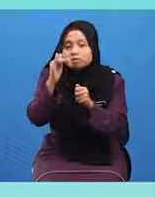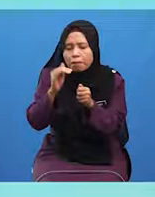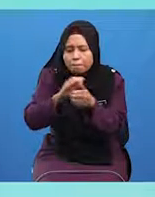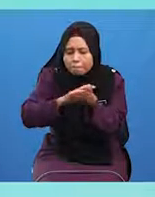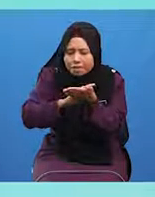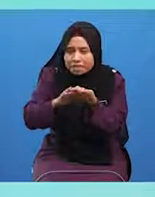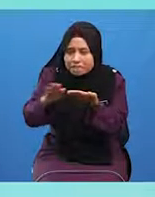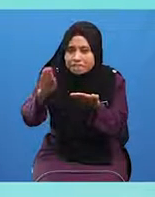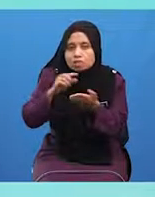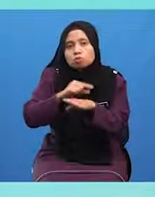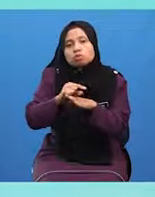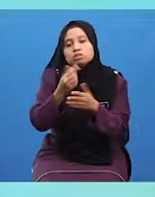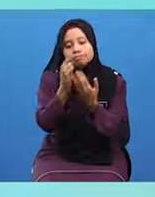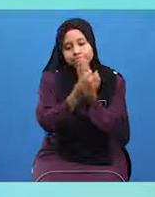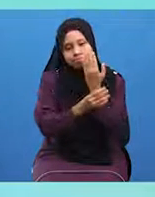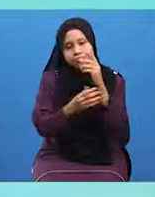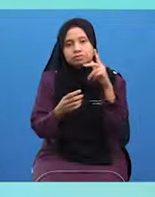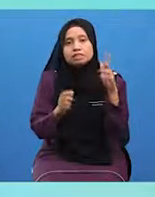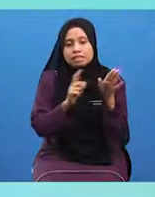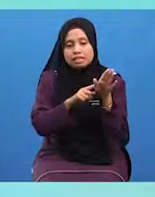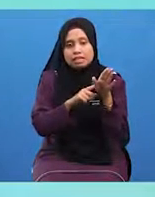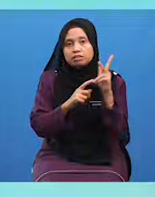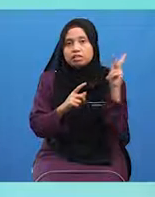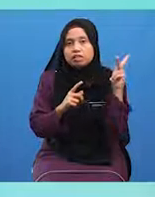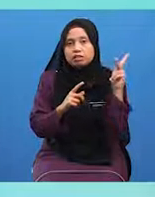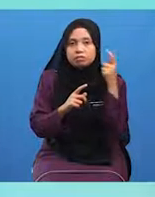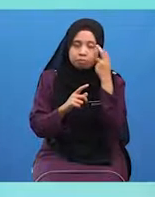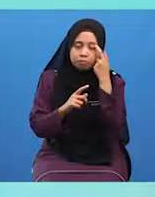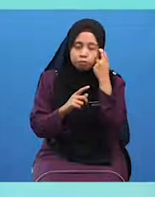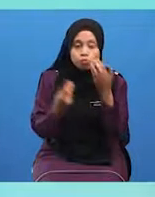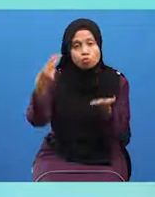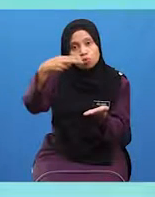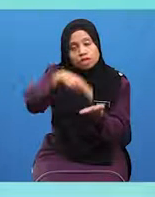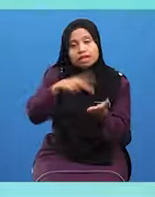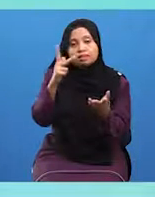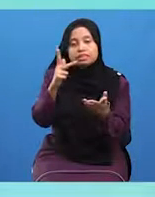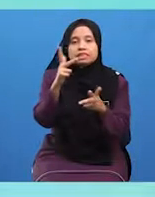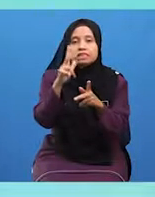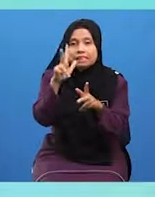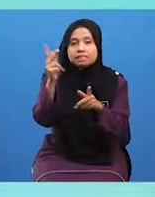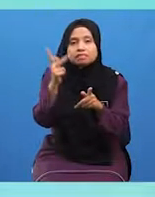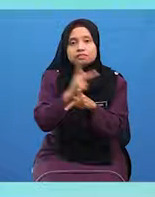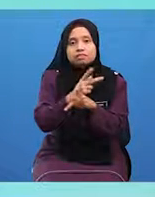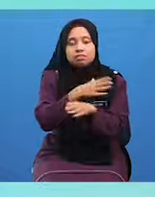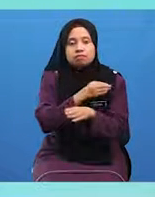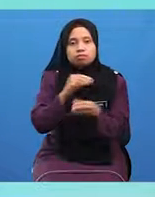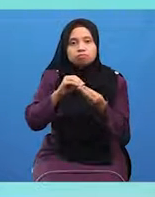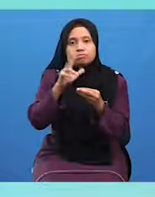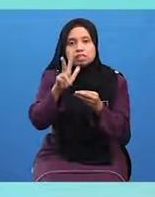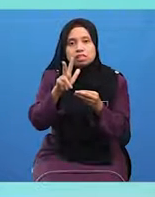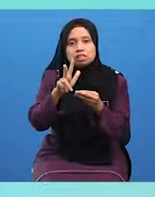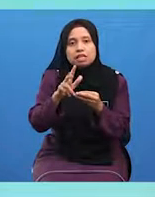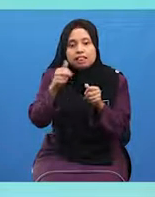kiri Kedua Ulangi sapuan sebanyak tiga kali Dan ketiga